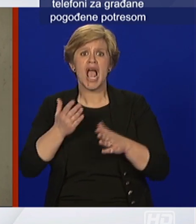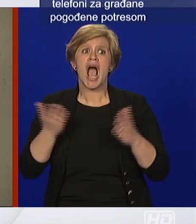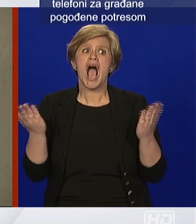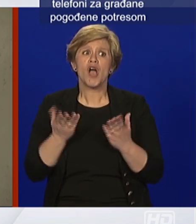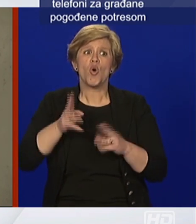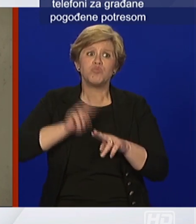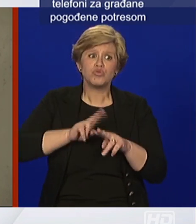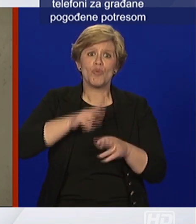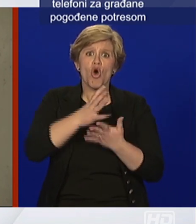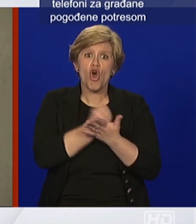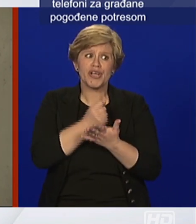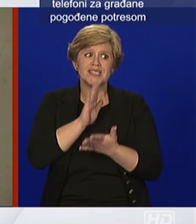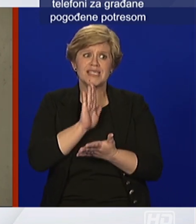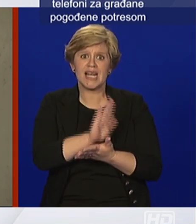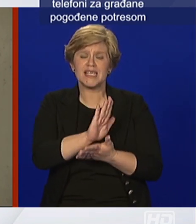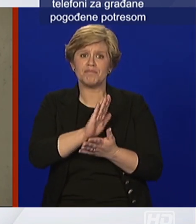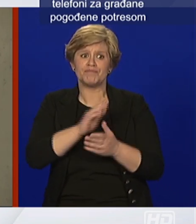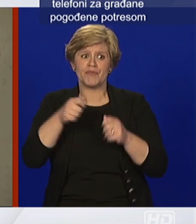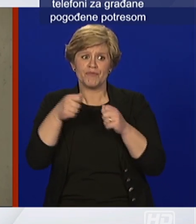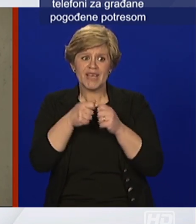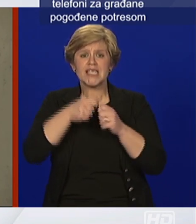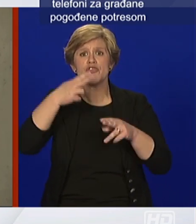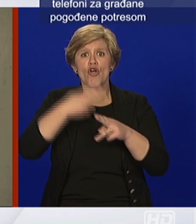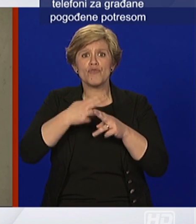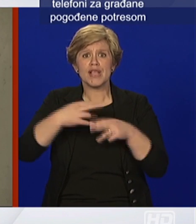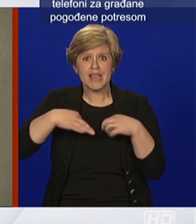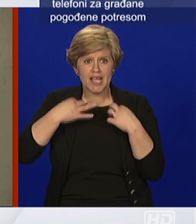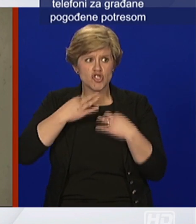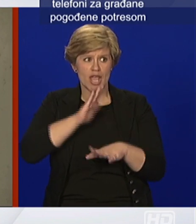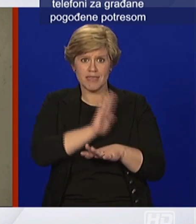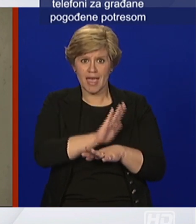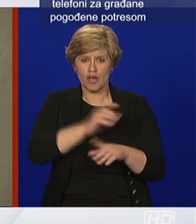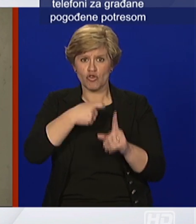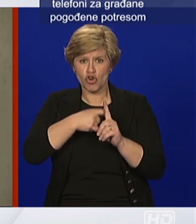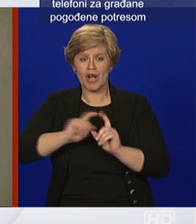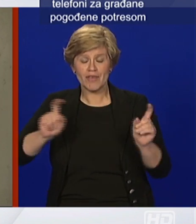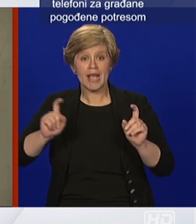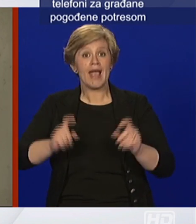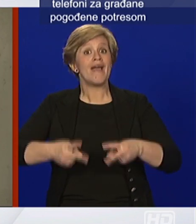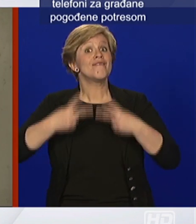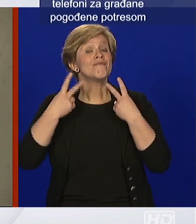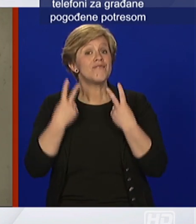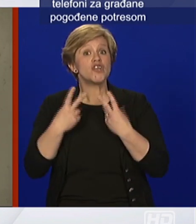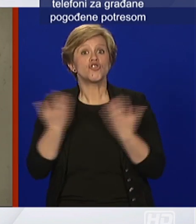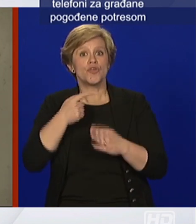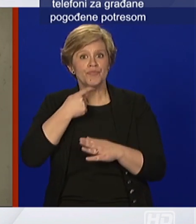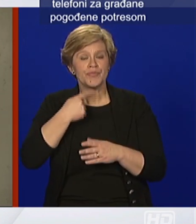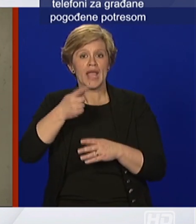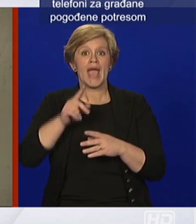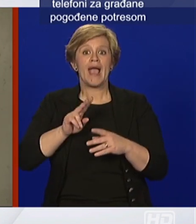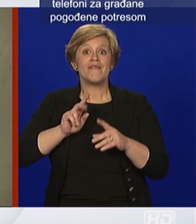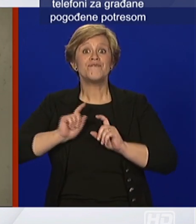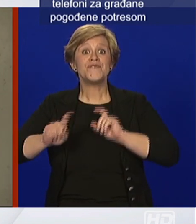te svrhe ono što je bitno a što se još uvijek ne zna dakle virusi mogu inicijalno nekad